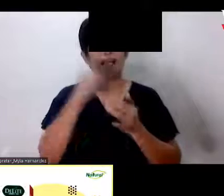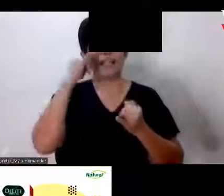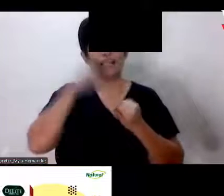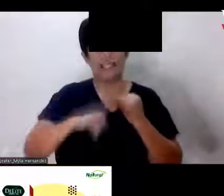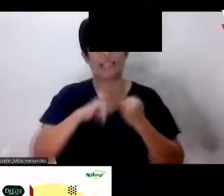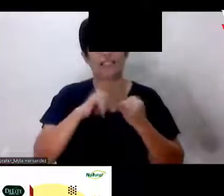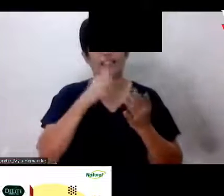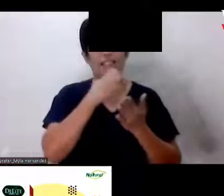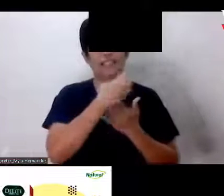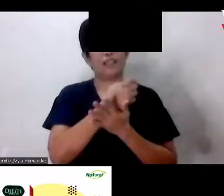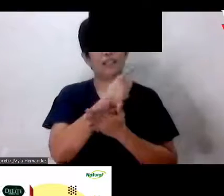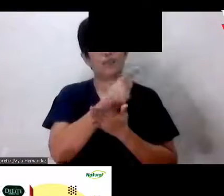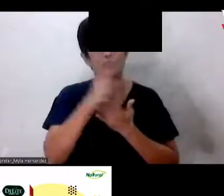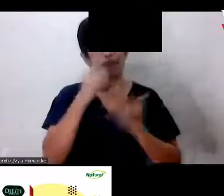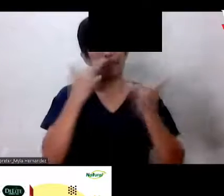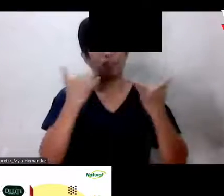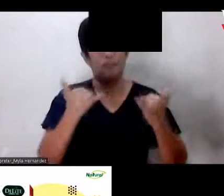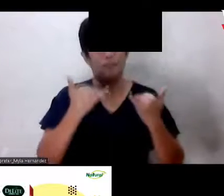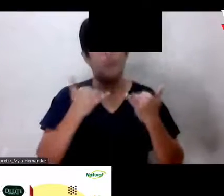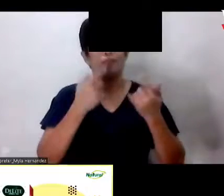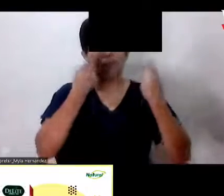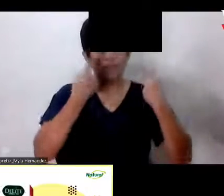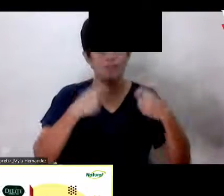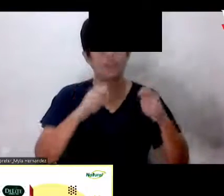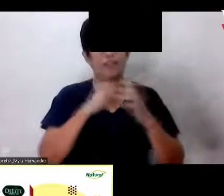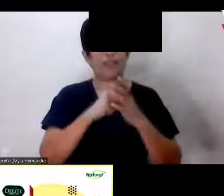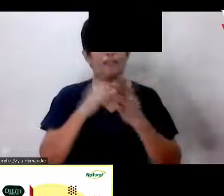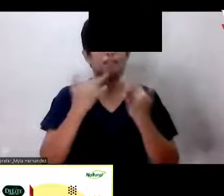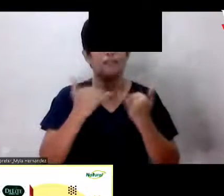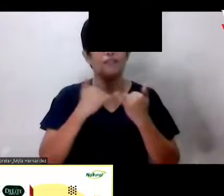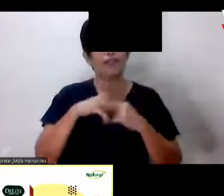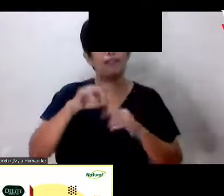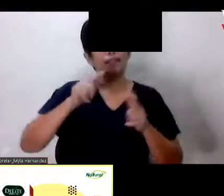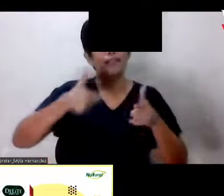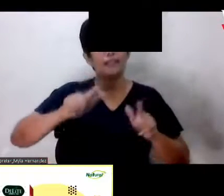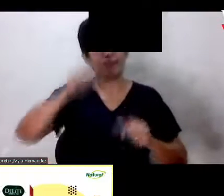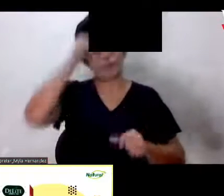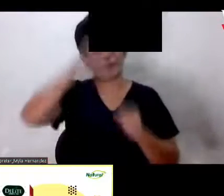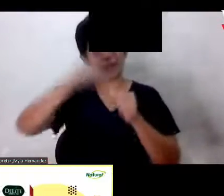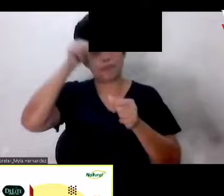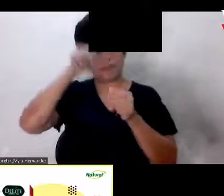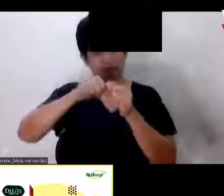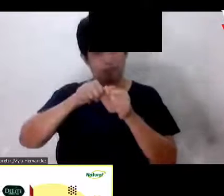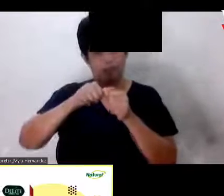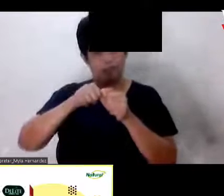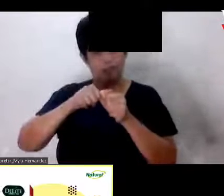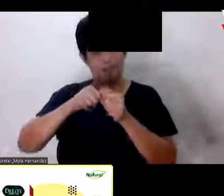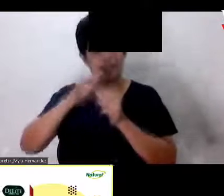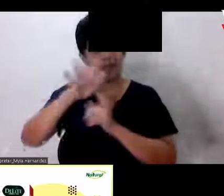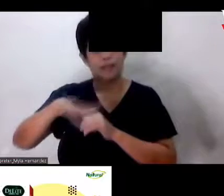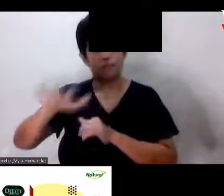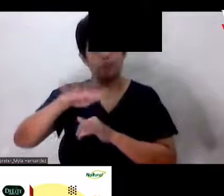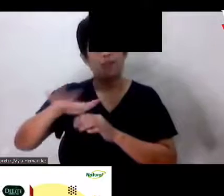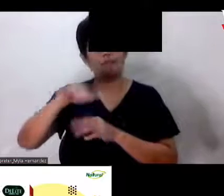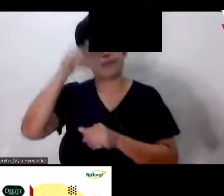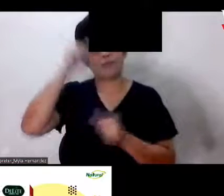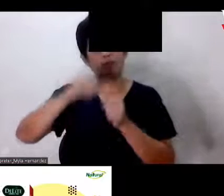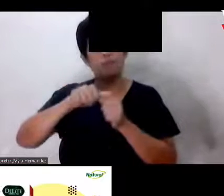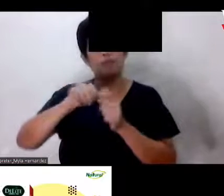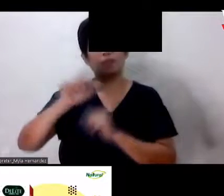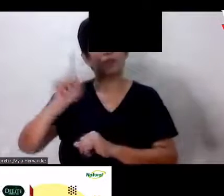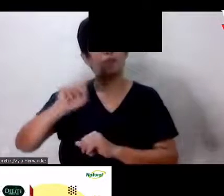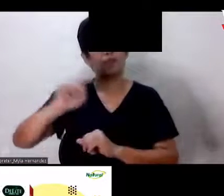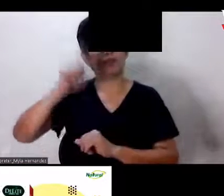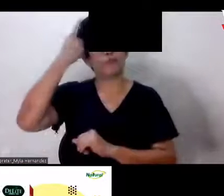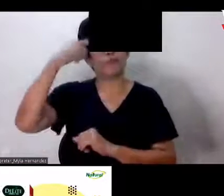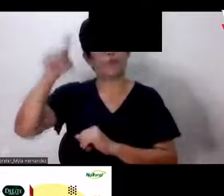like that Okay Let us think of Remember them And remember what they stood up for Okay Yung mga pinapaalala nila